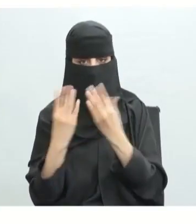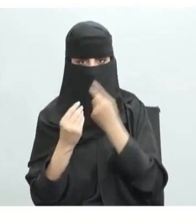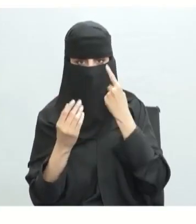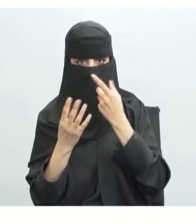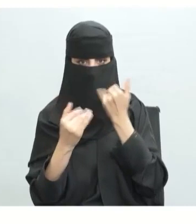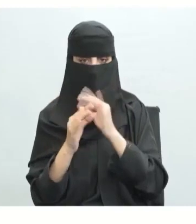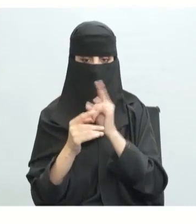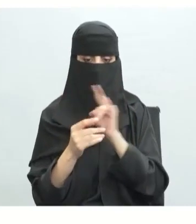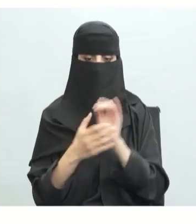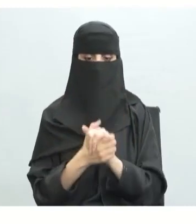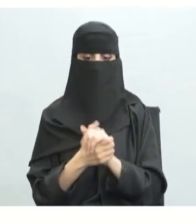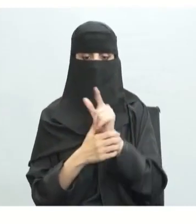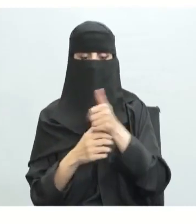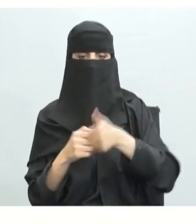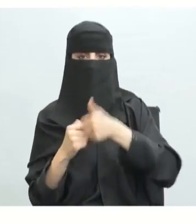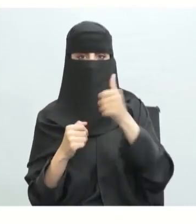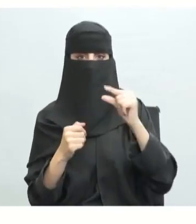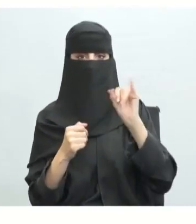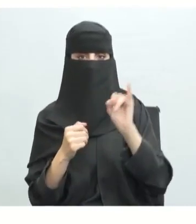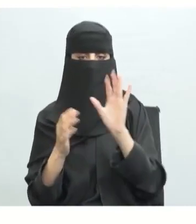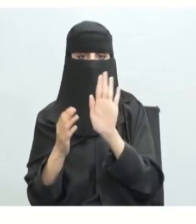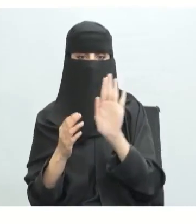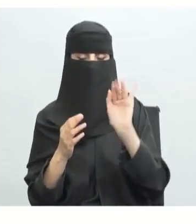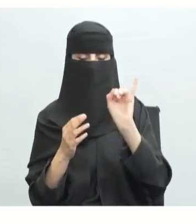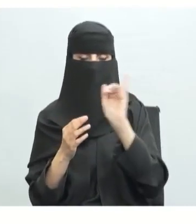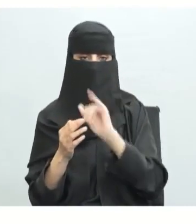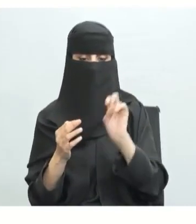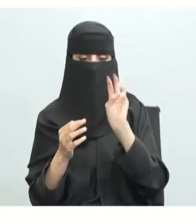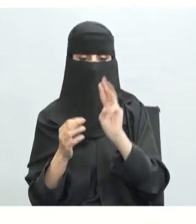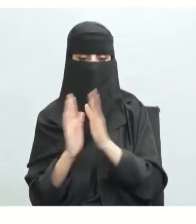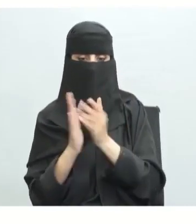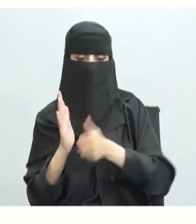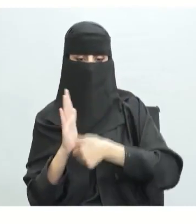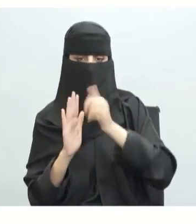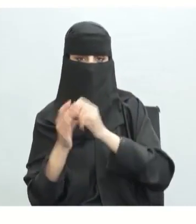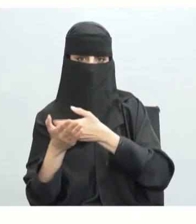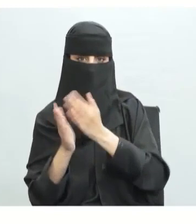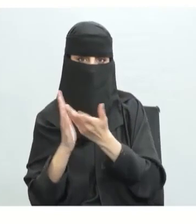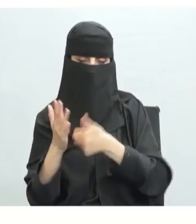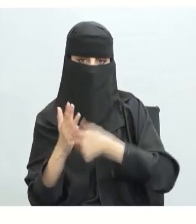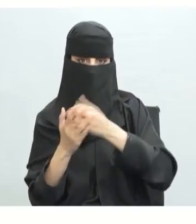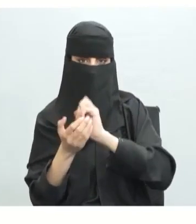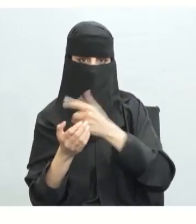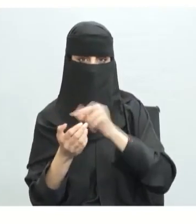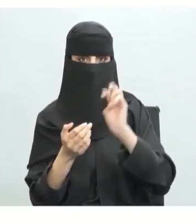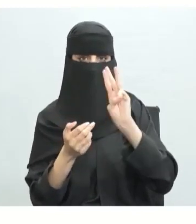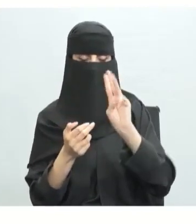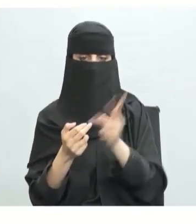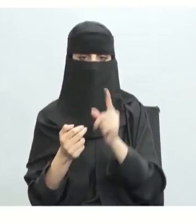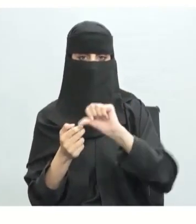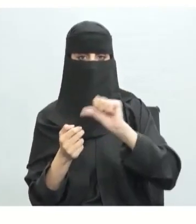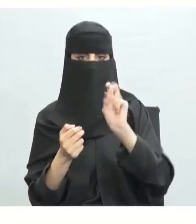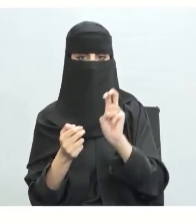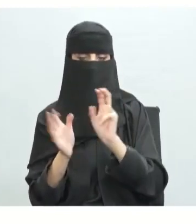عندما وضع آدم سميث كتابه الشهير ثروة الأمم الذي أرسى به قواعد الفكر الرأسمالي لم يهمل مسألة تدخل